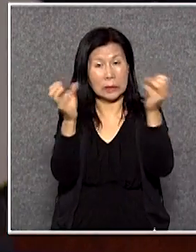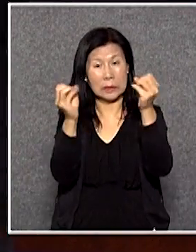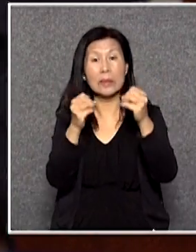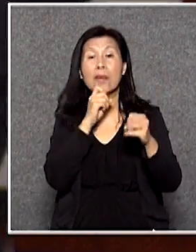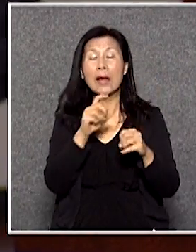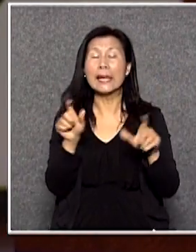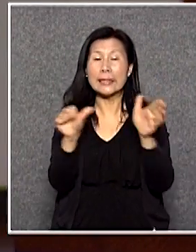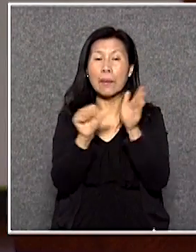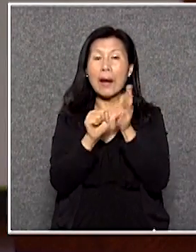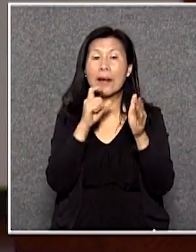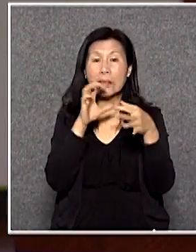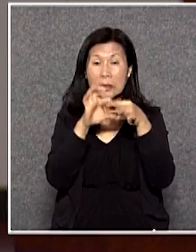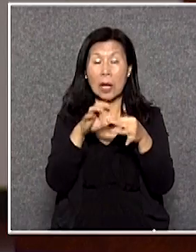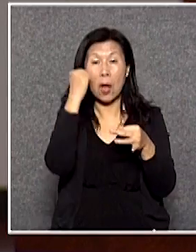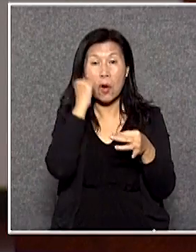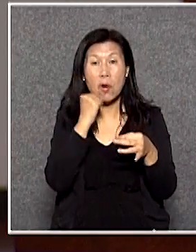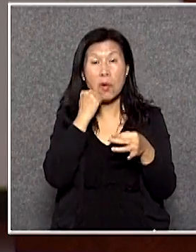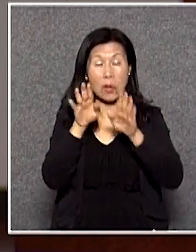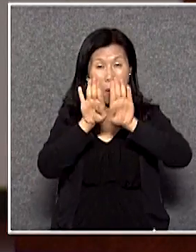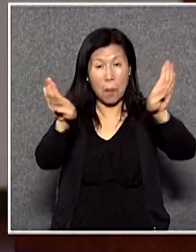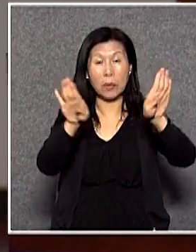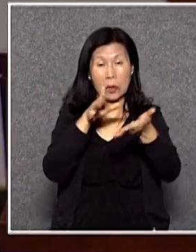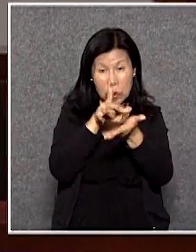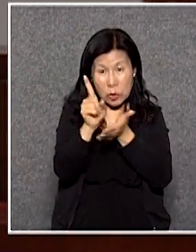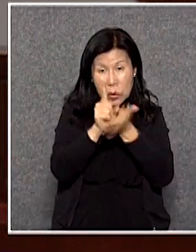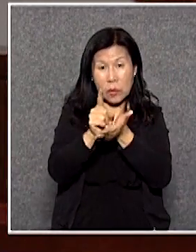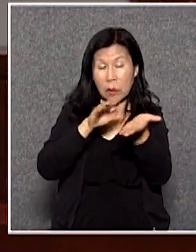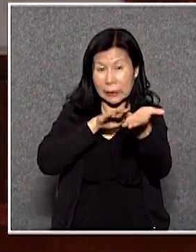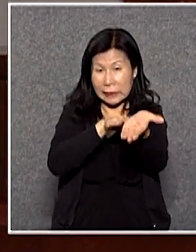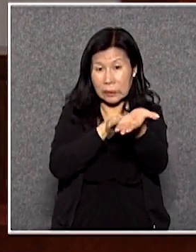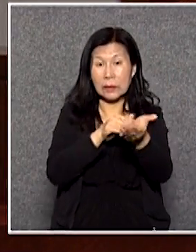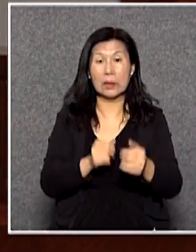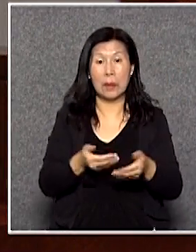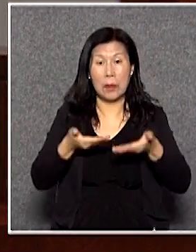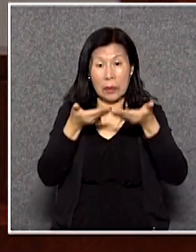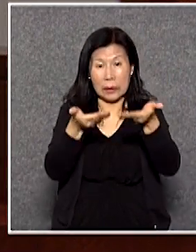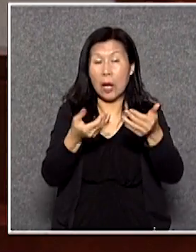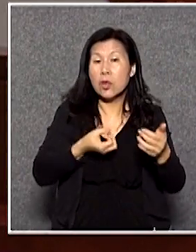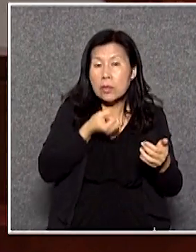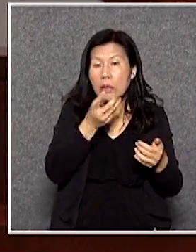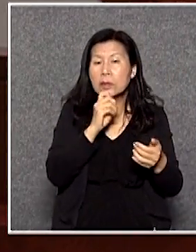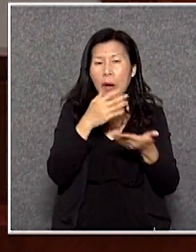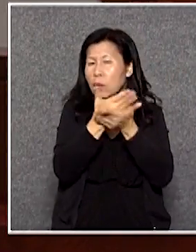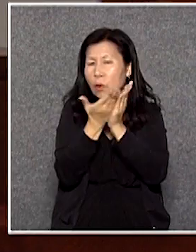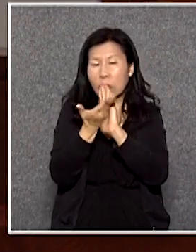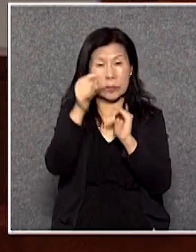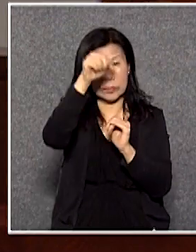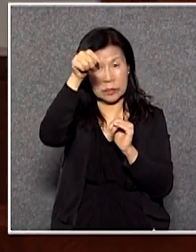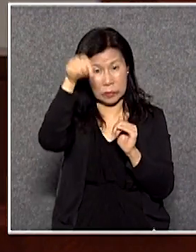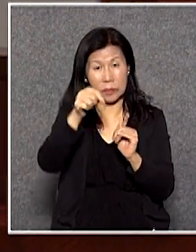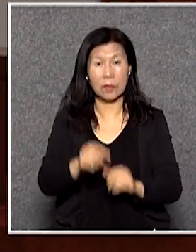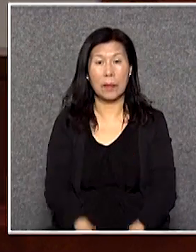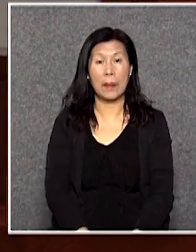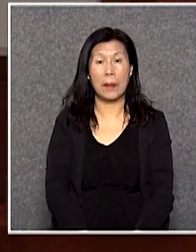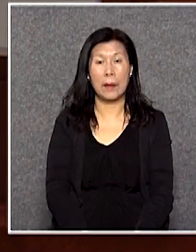就這個所謂長者的門診服務專科門診服務就提出很多問題是吧那麼醫